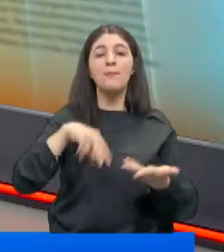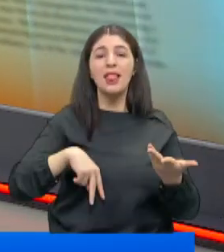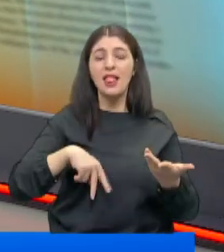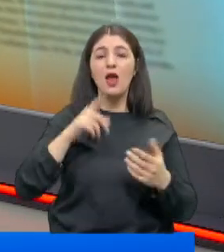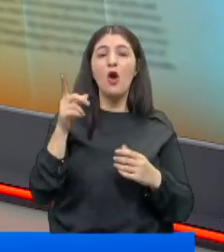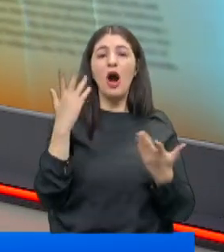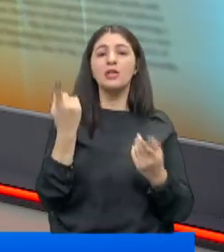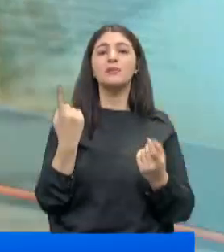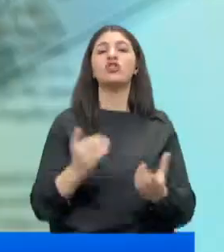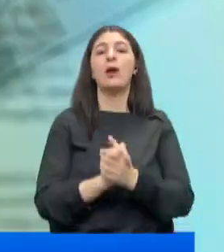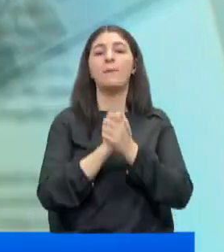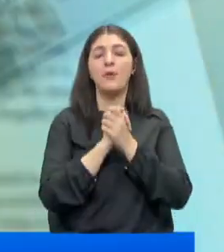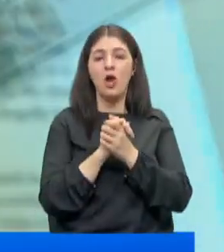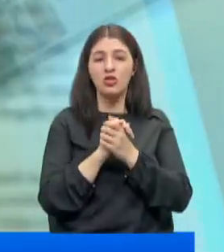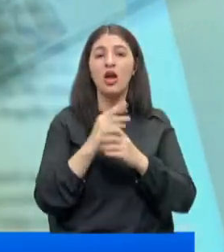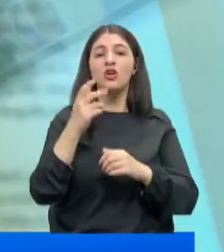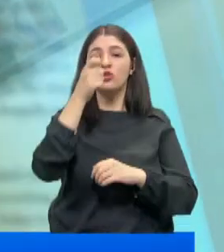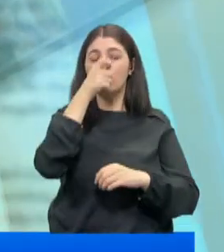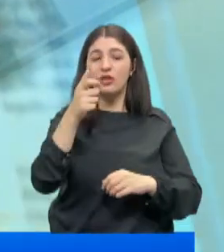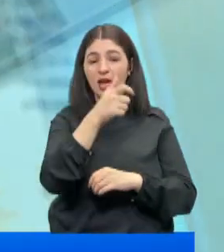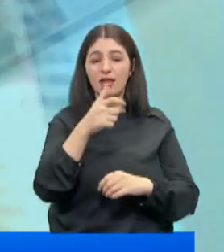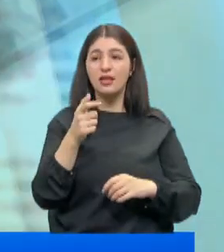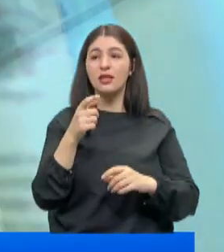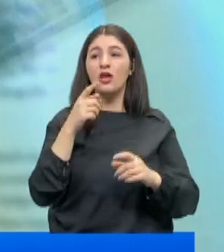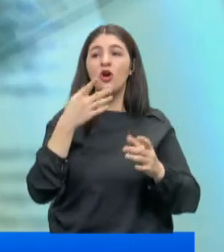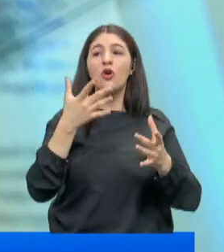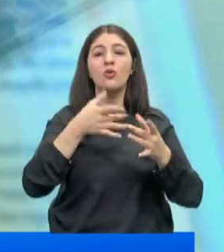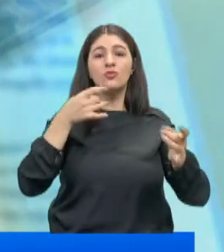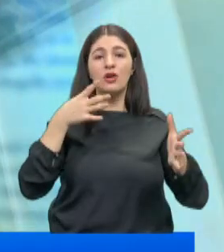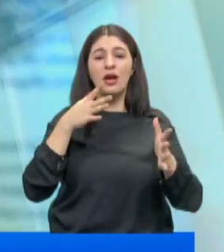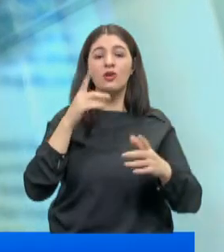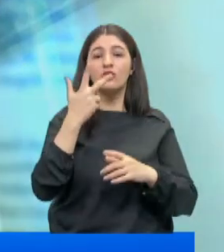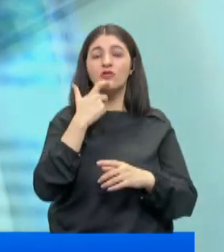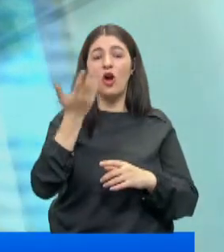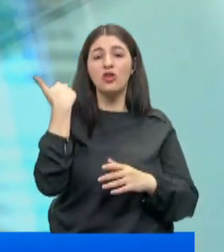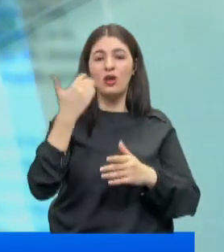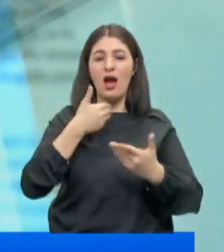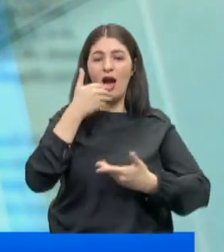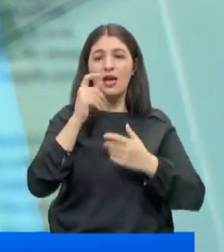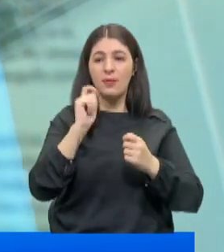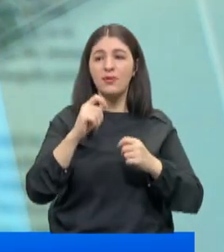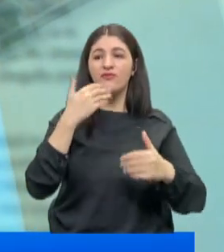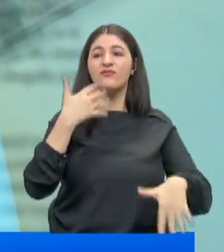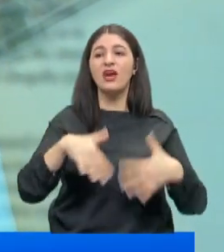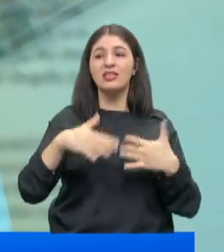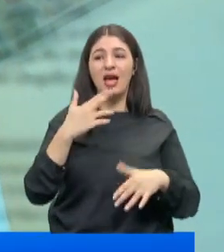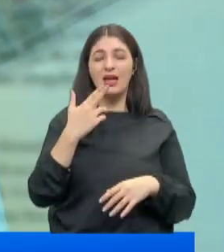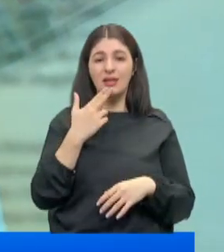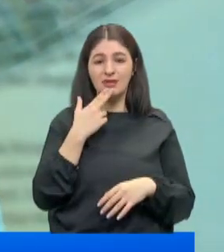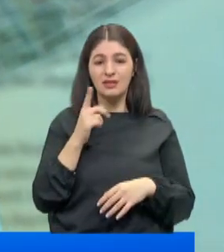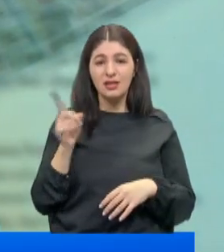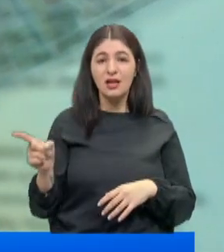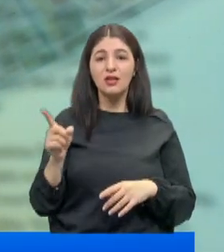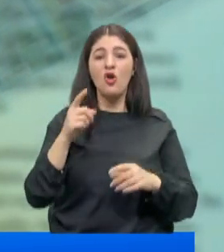Bakın o artık bir şampiyon. Türkiye'nin Hawking'i manşetiyle 3 yıl önce dramını yazdığımız Felçinil Mısır